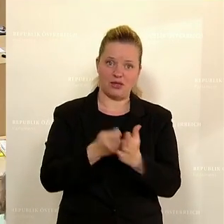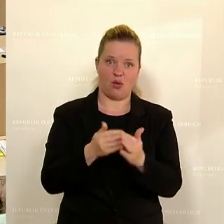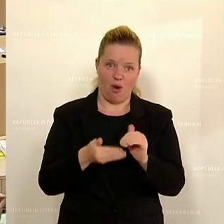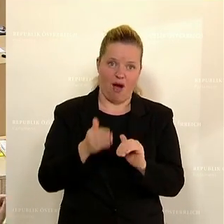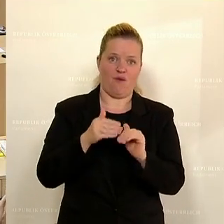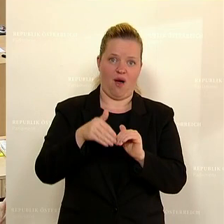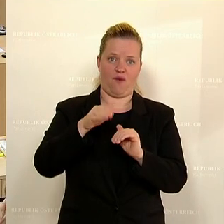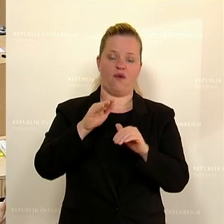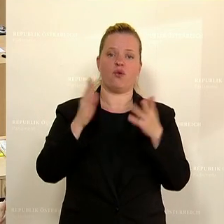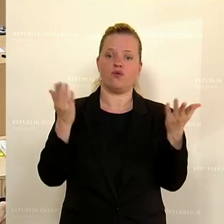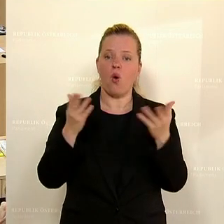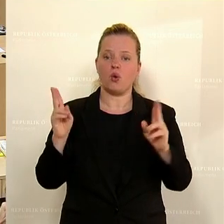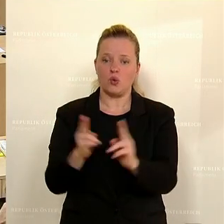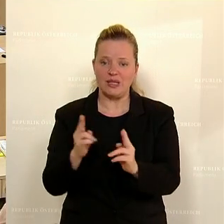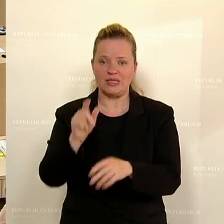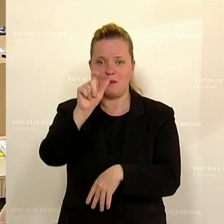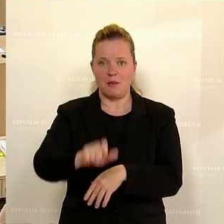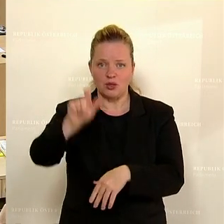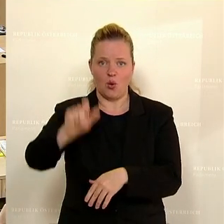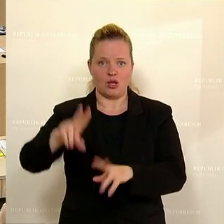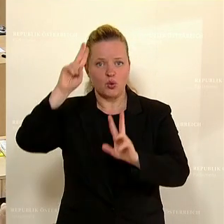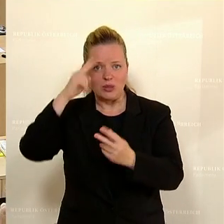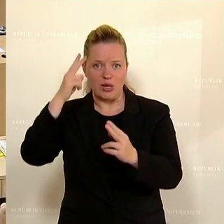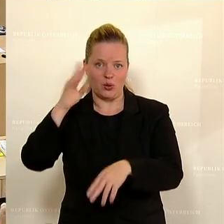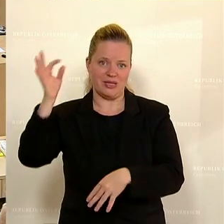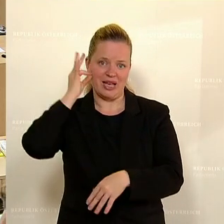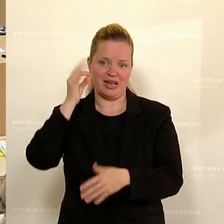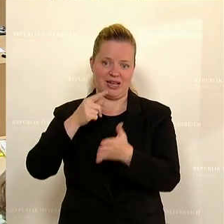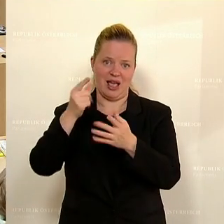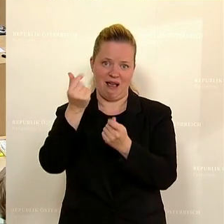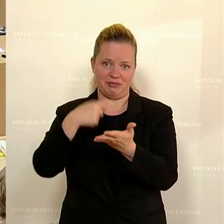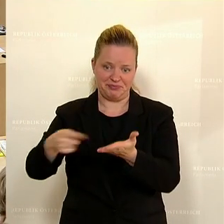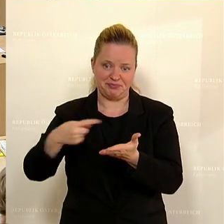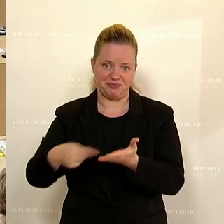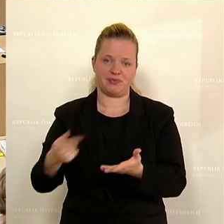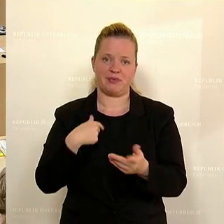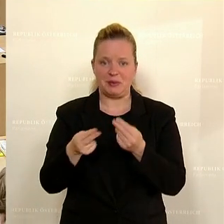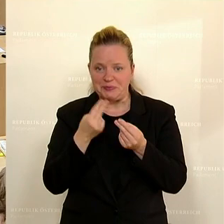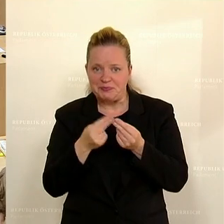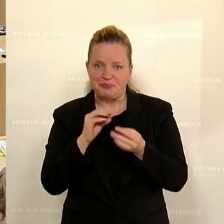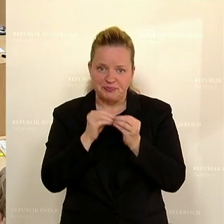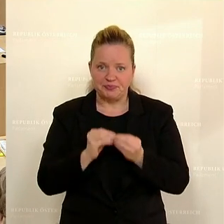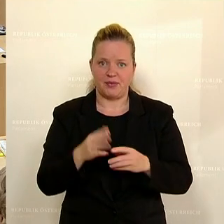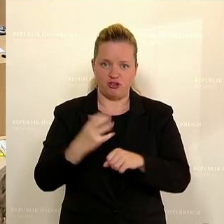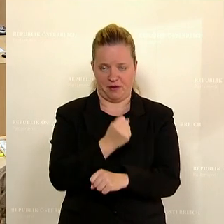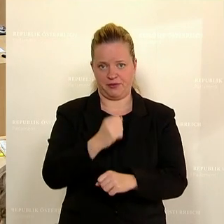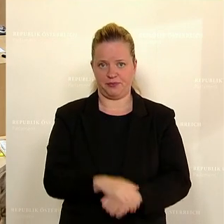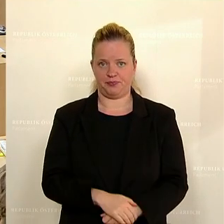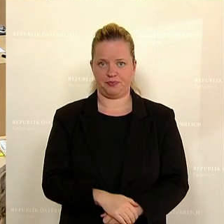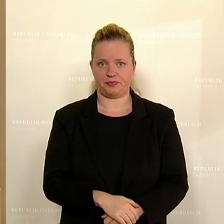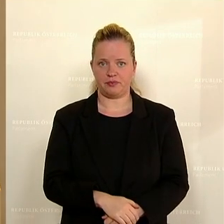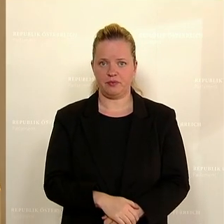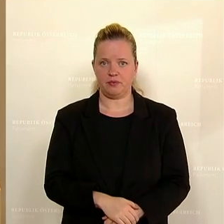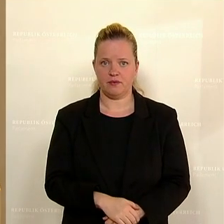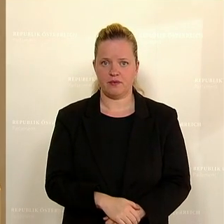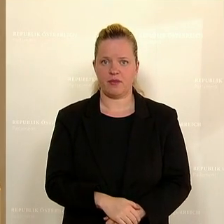halt dann bei den Künstlern und Künstlerinnen, damit sich alles irgendwie halbwegs ausgeht. Genau diese Lücke wird mit